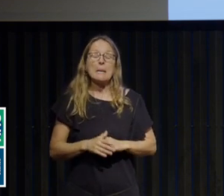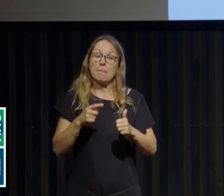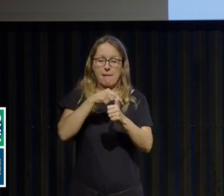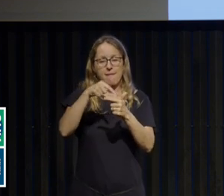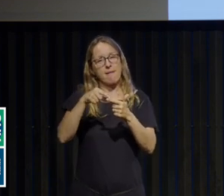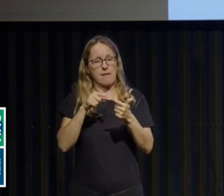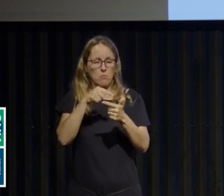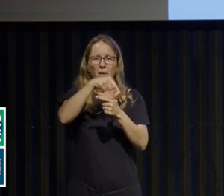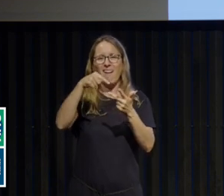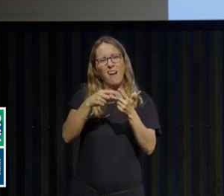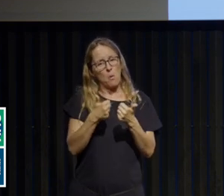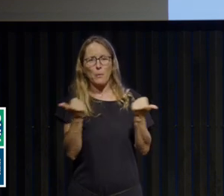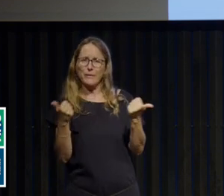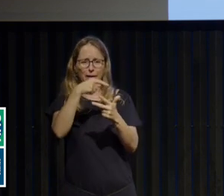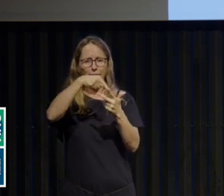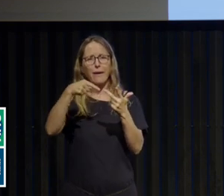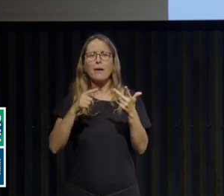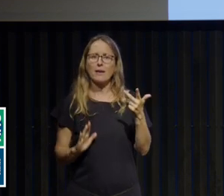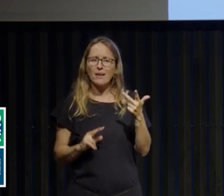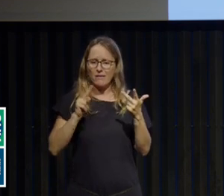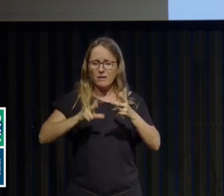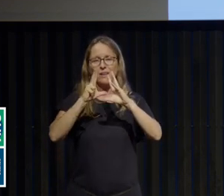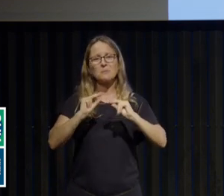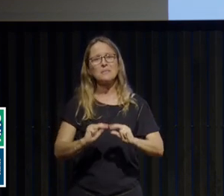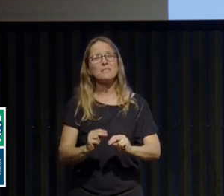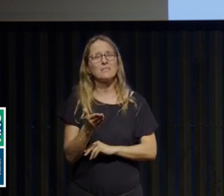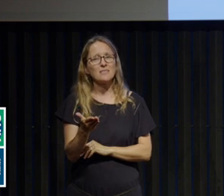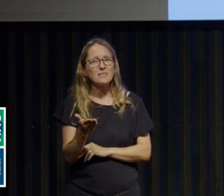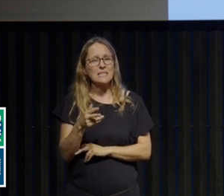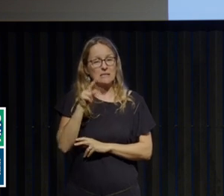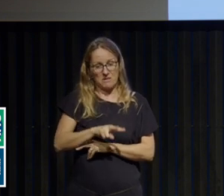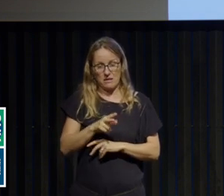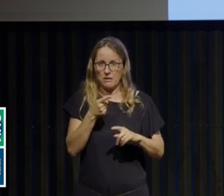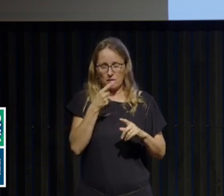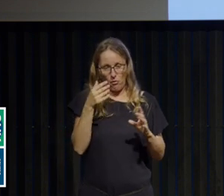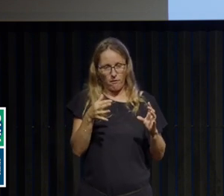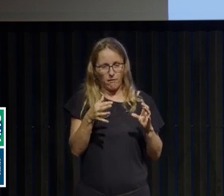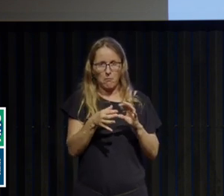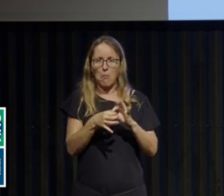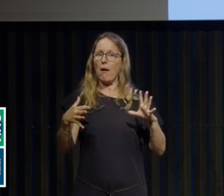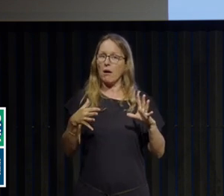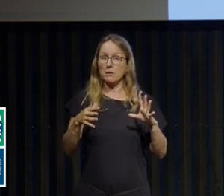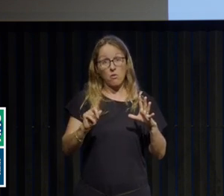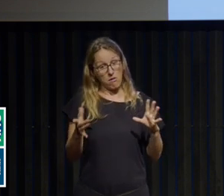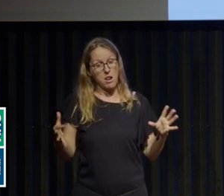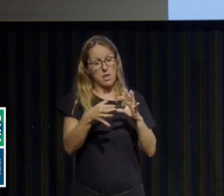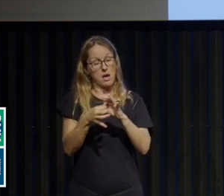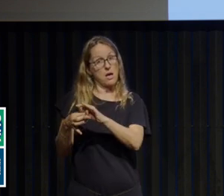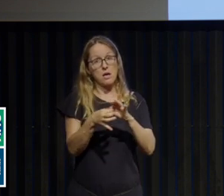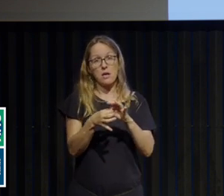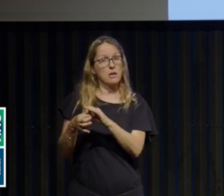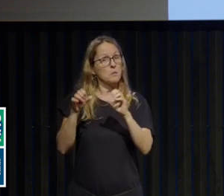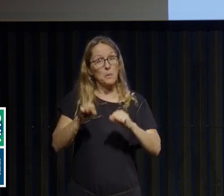extrêmes, finalement, tout ce que je vous ai décrit, il n a pas de discontinuité, mais qu'on passe comme ça sur un large